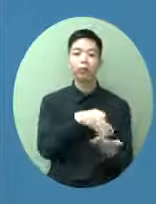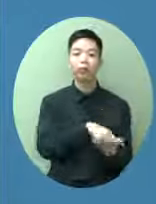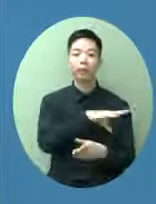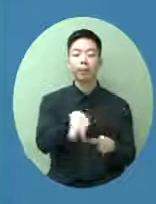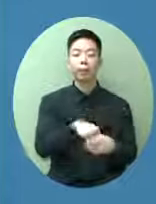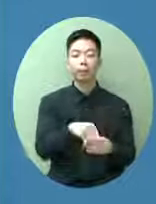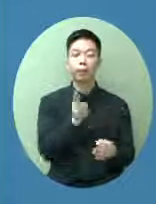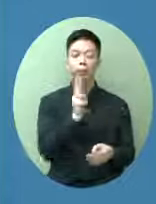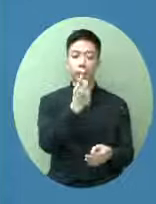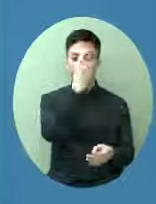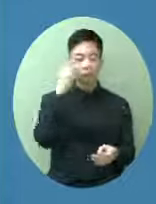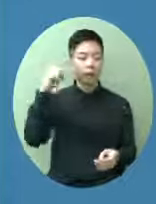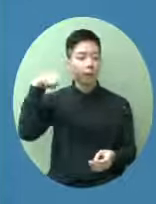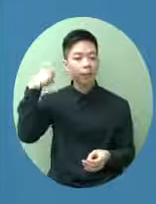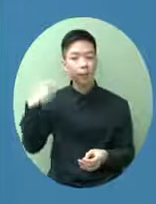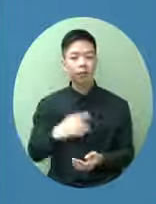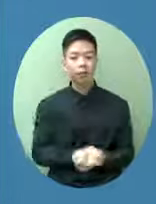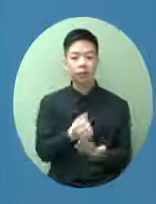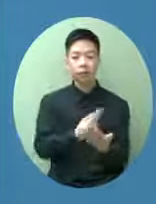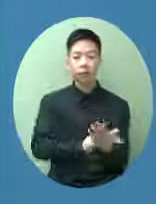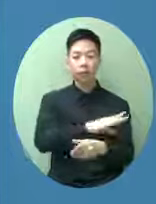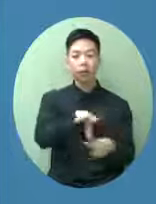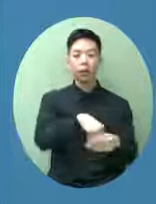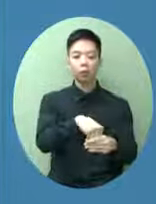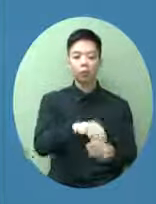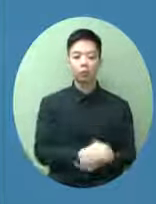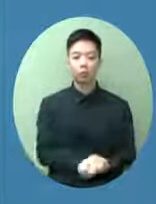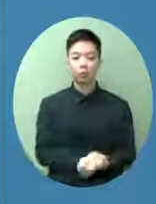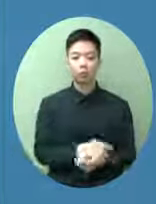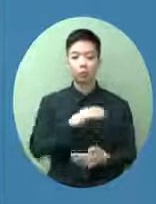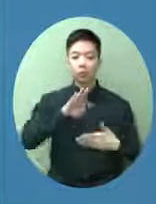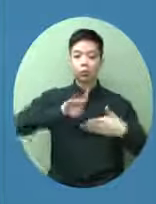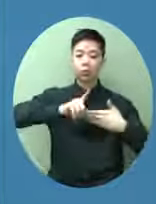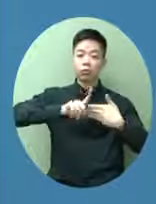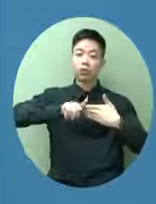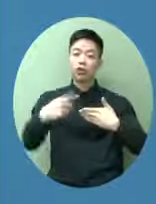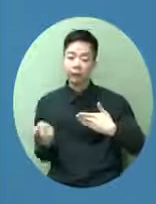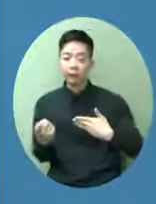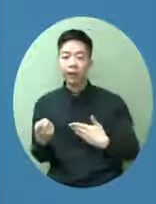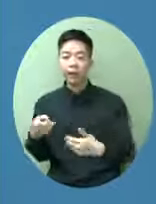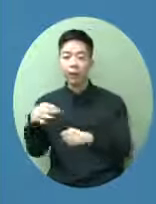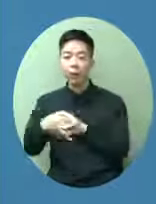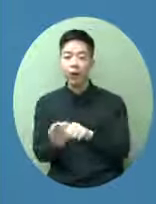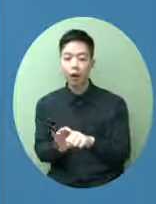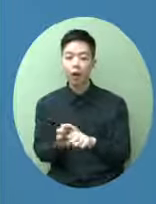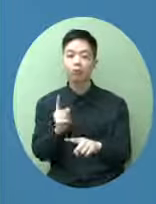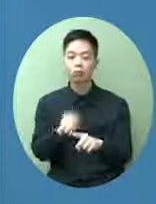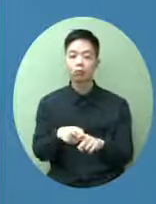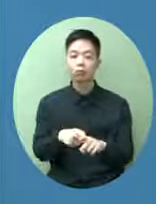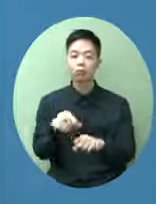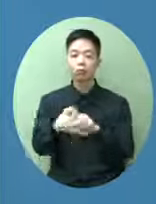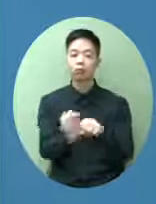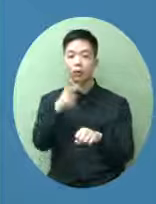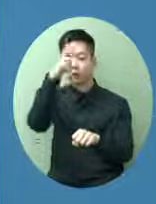美國是一個機制以來在機制以外我們就跟當地政府透過本